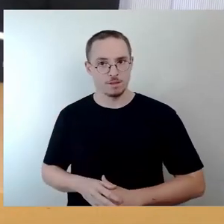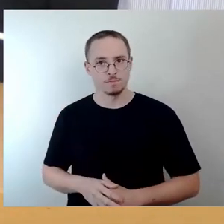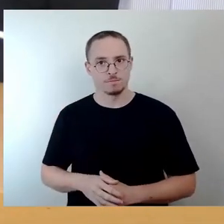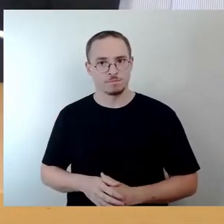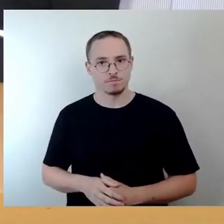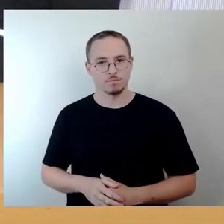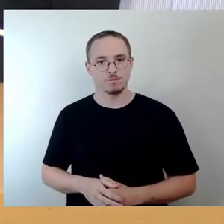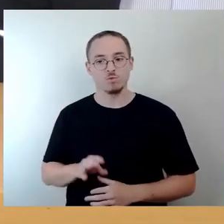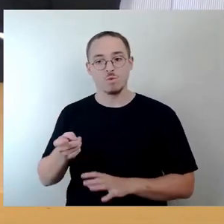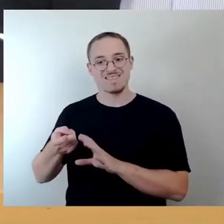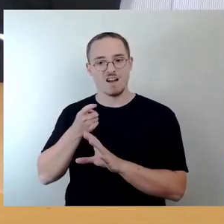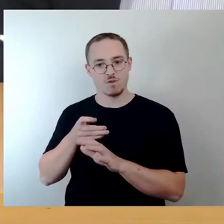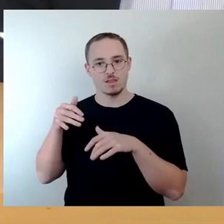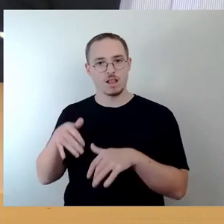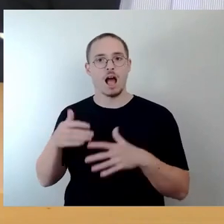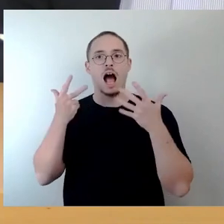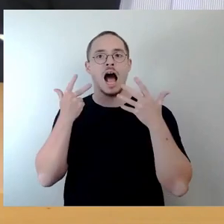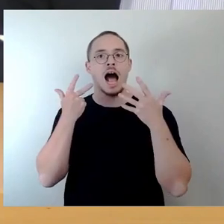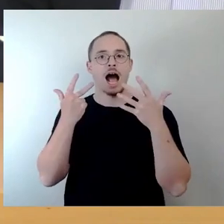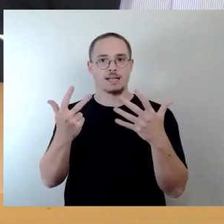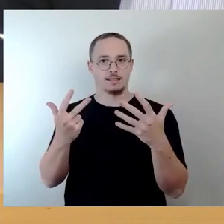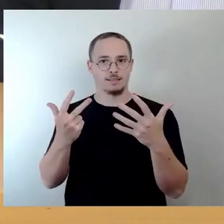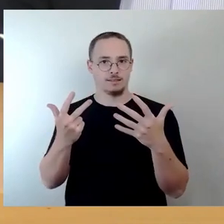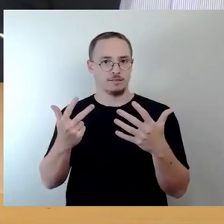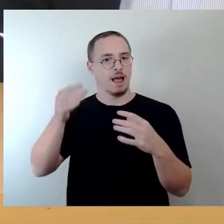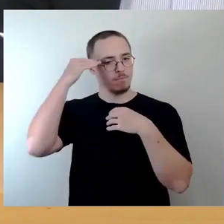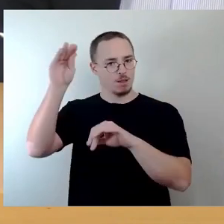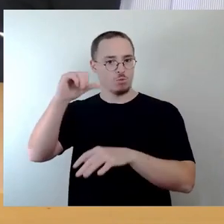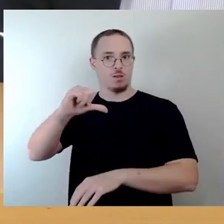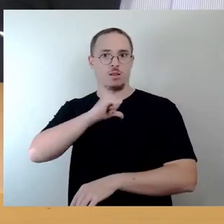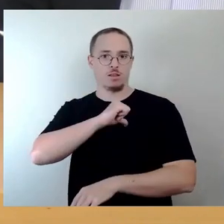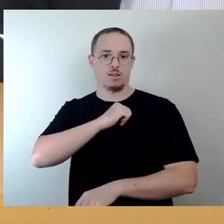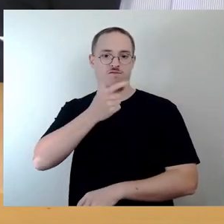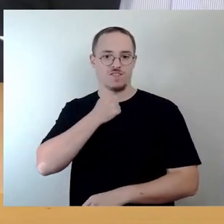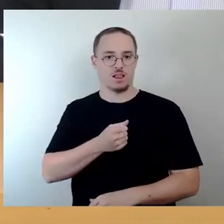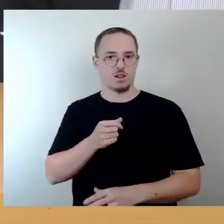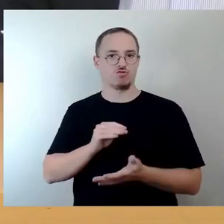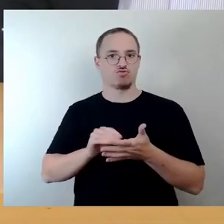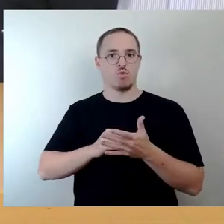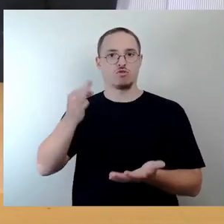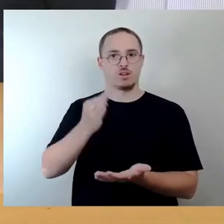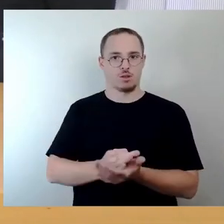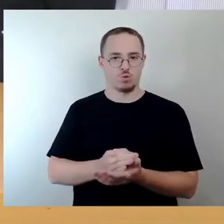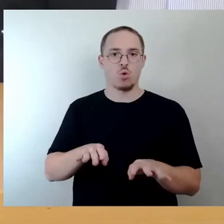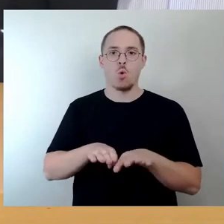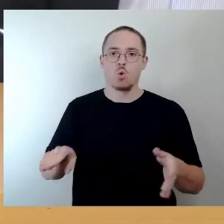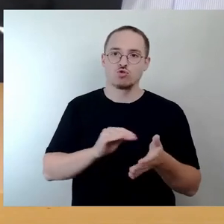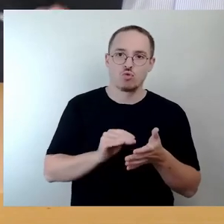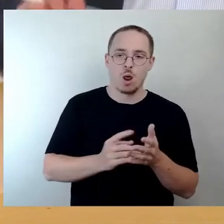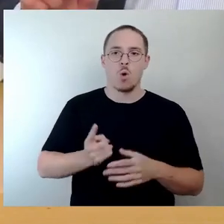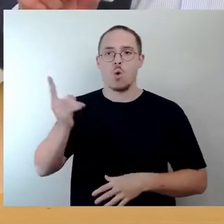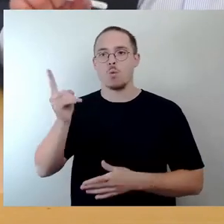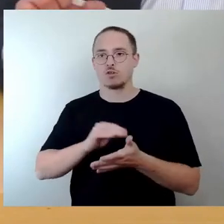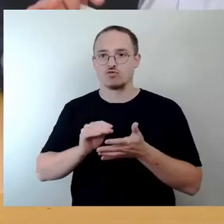Interessenanmeldungen für Schulstandorte, Grundschulen, Oberschulen, Gymnasien, Berufsschulen, Förderschulen, alle mit